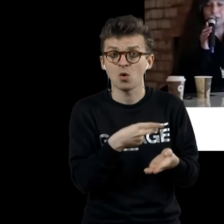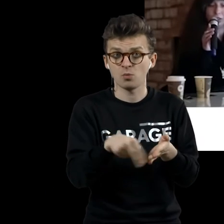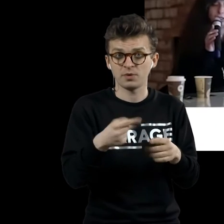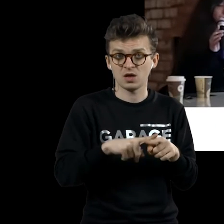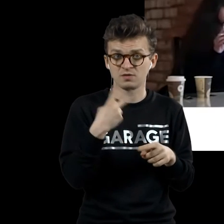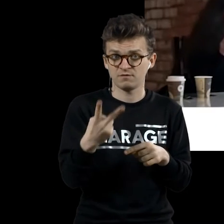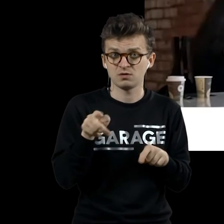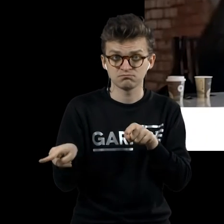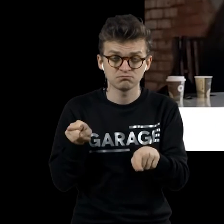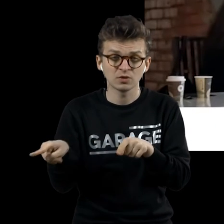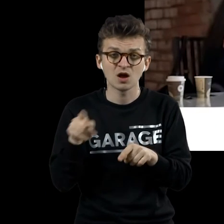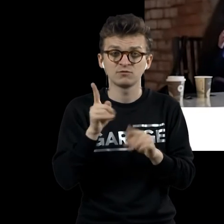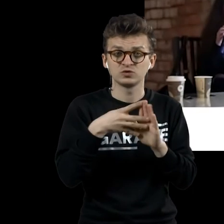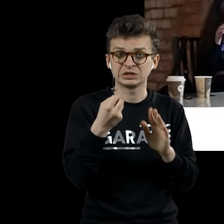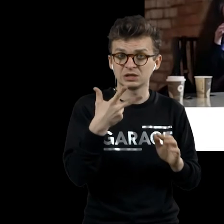два предмета в 2013 году.